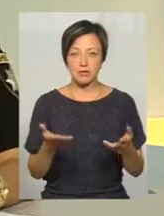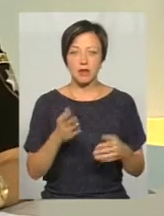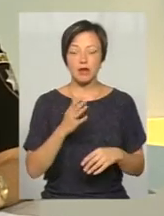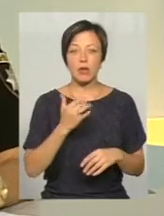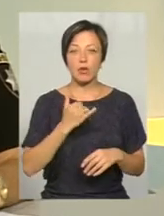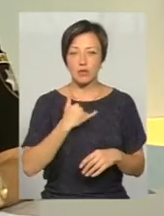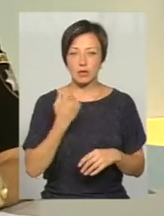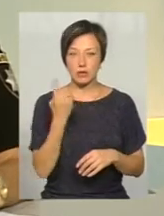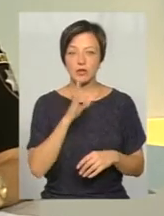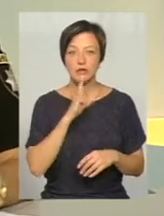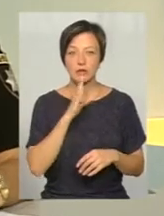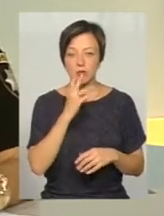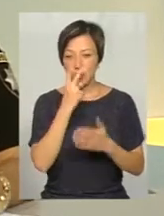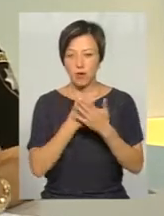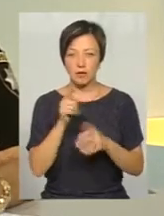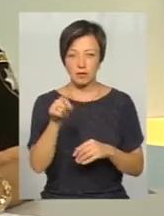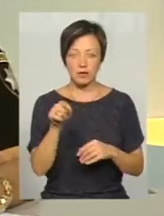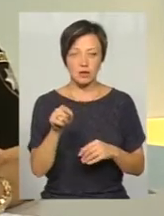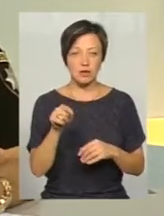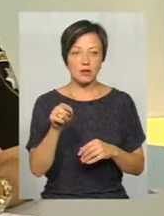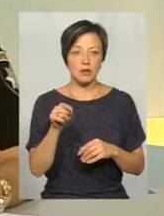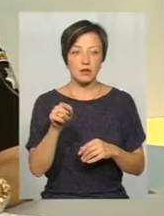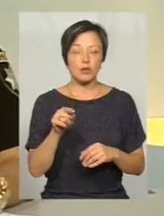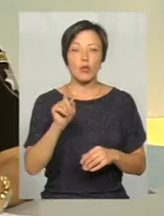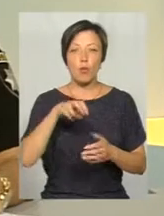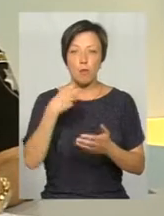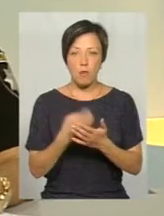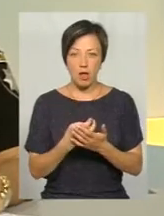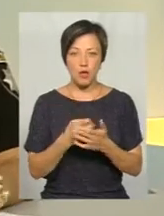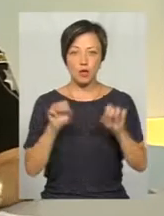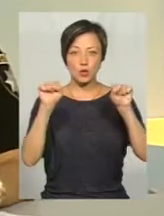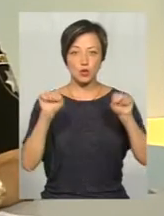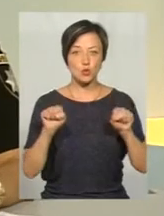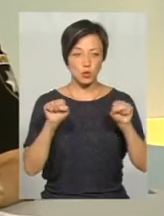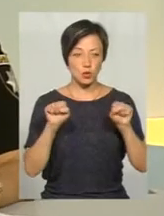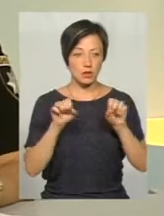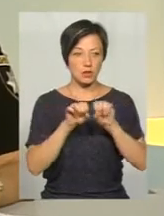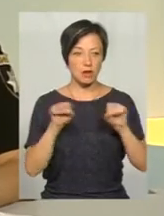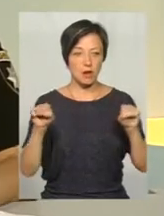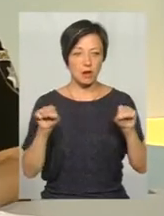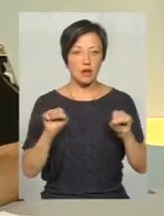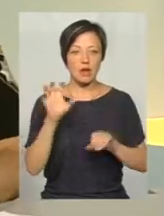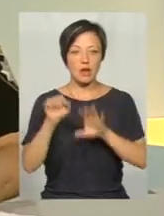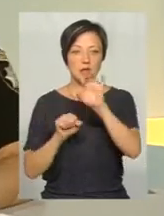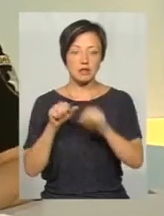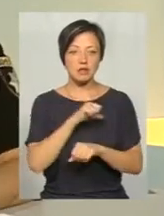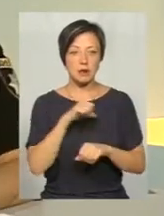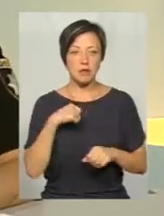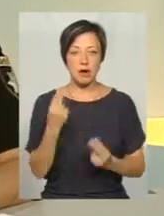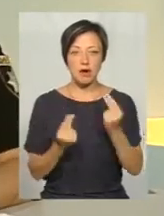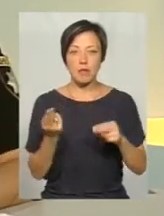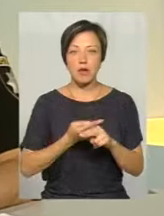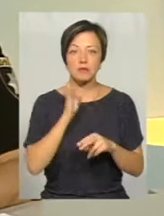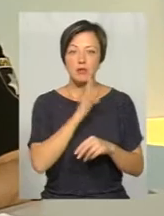дівчинок, які показували, теж впала з турніка, теж лізла сама, гралася без